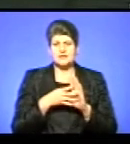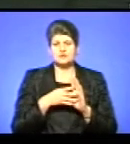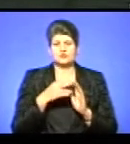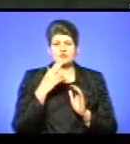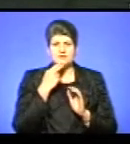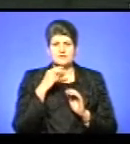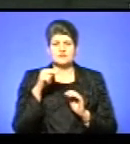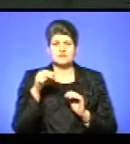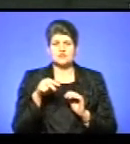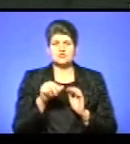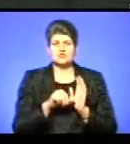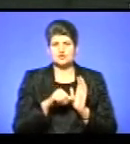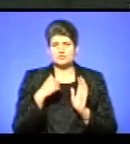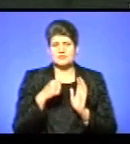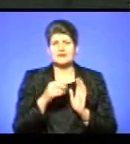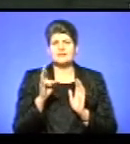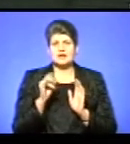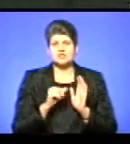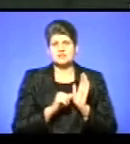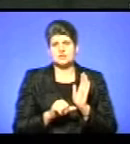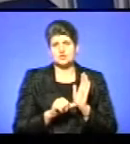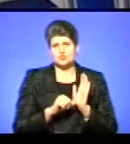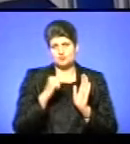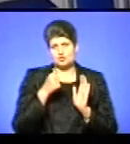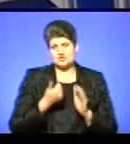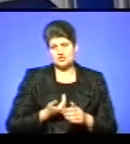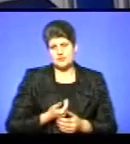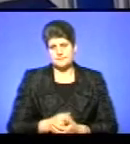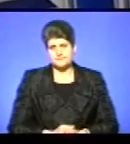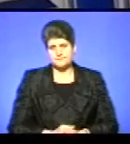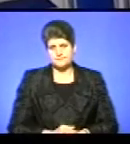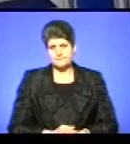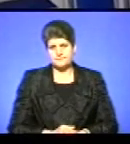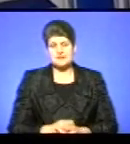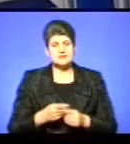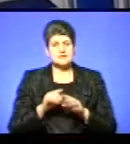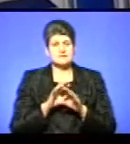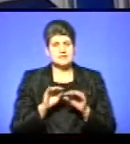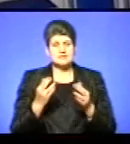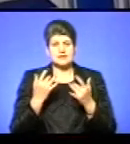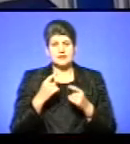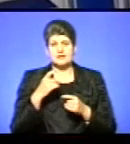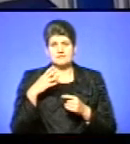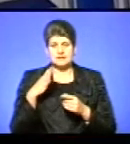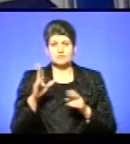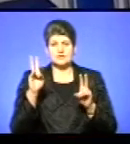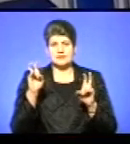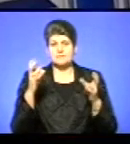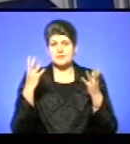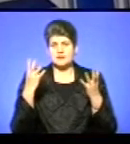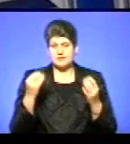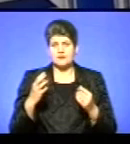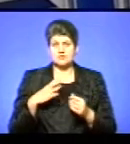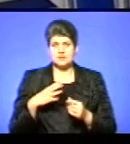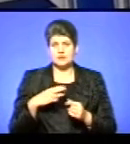року на 66-му році життя. І на цьому в мене все. За кілька хвилин в ефірі тема дня. А я